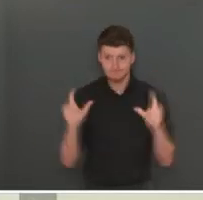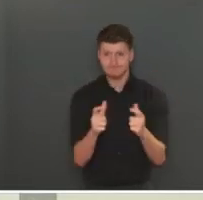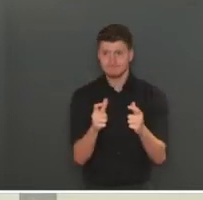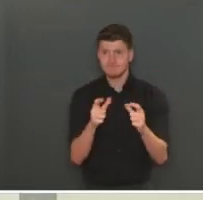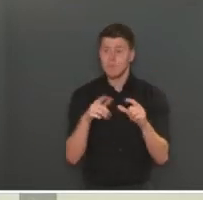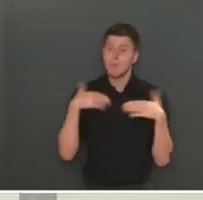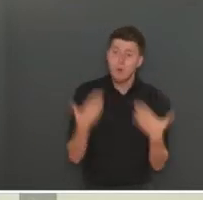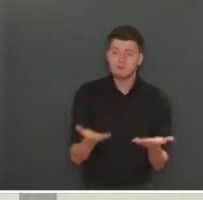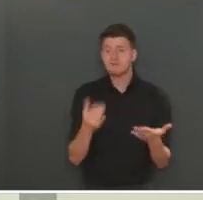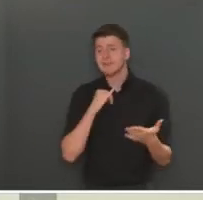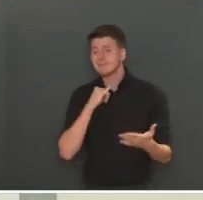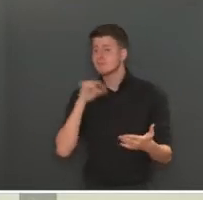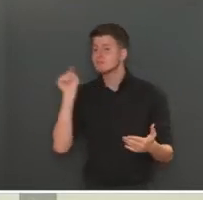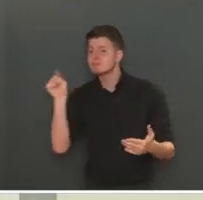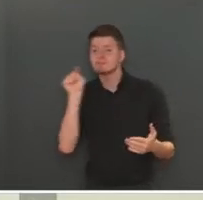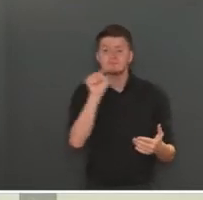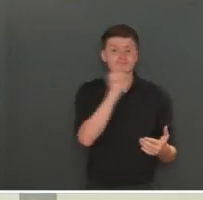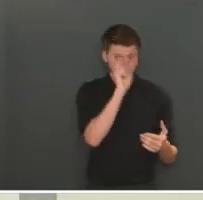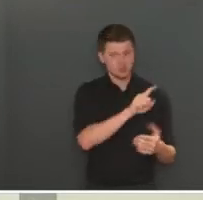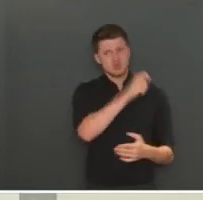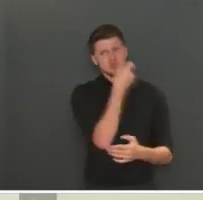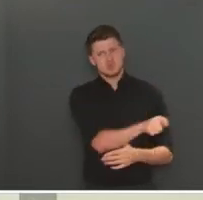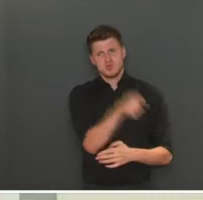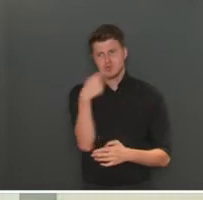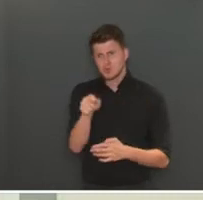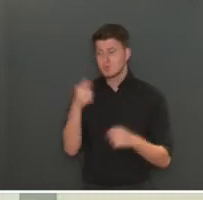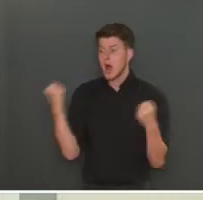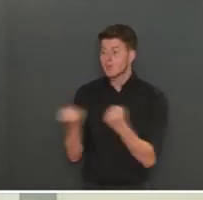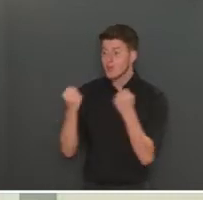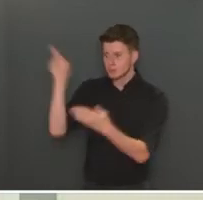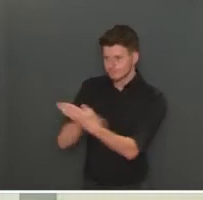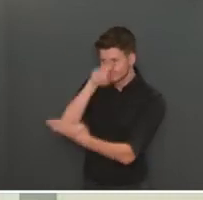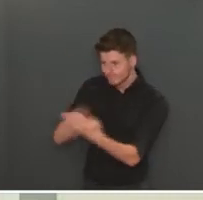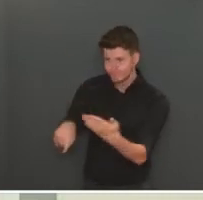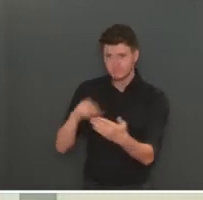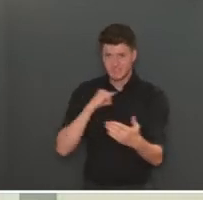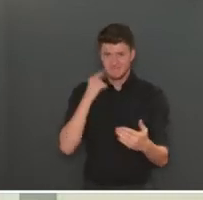contacts sociaux ou alors la fermeture de certaines activités.